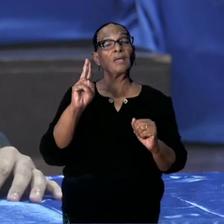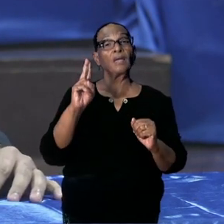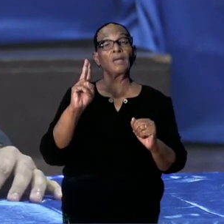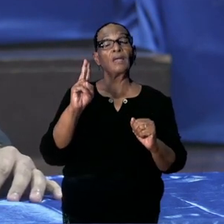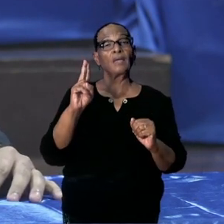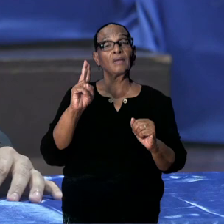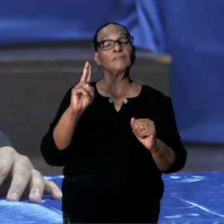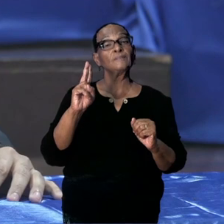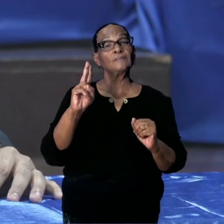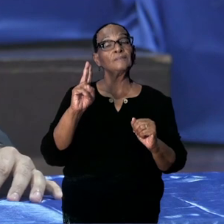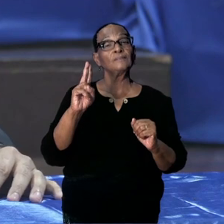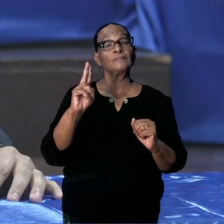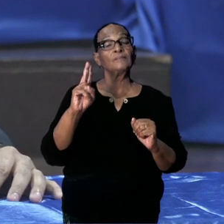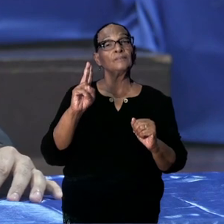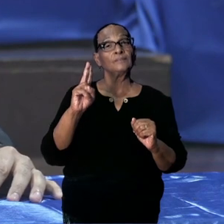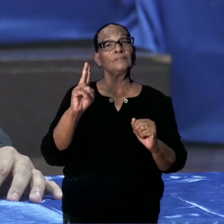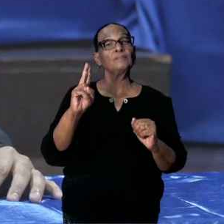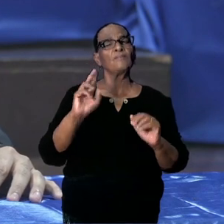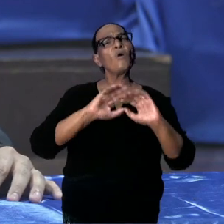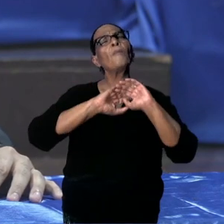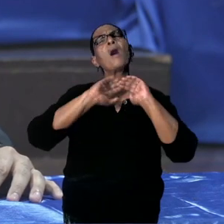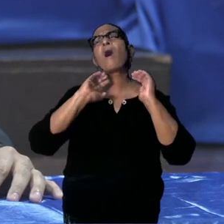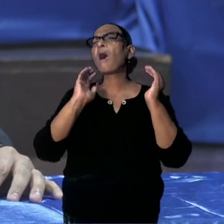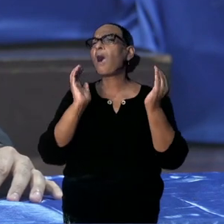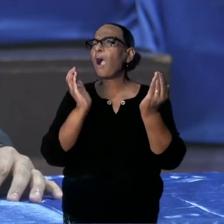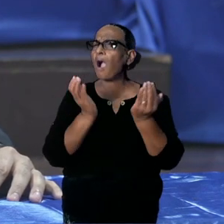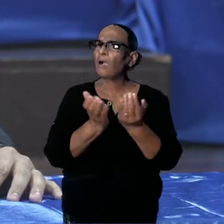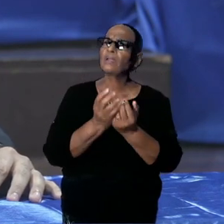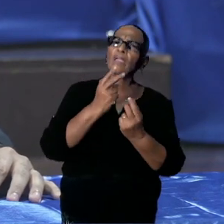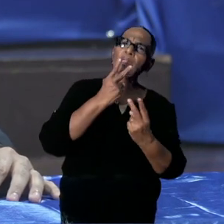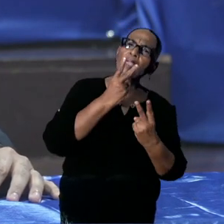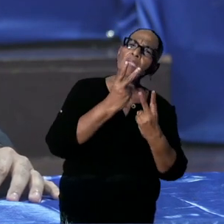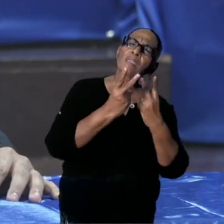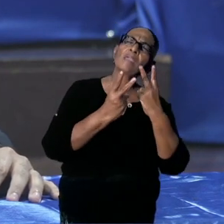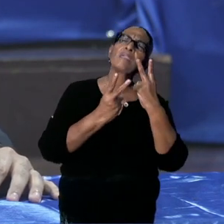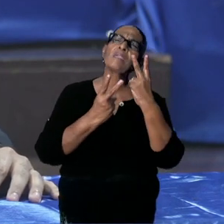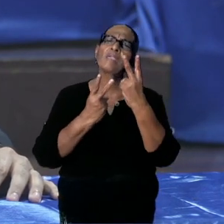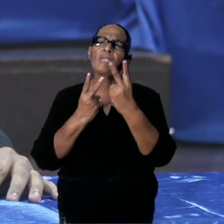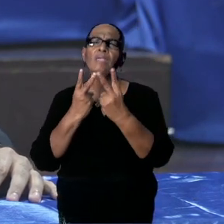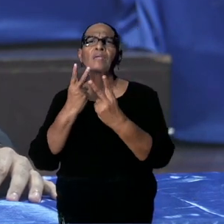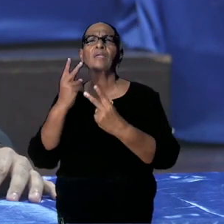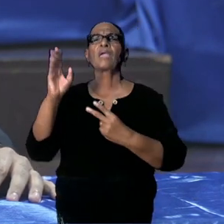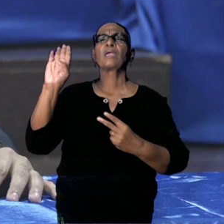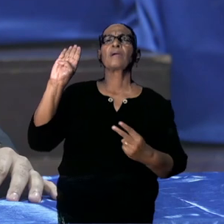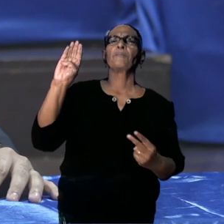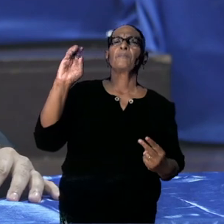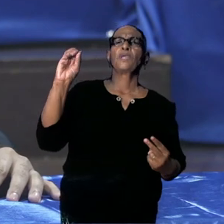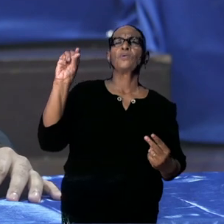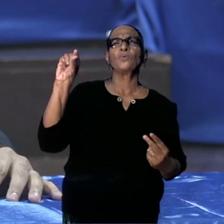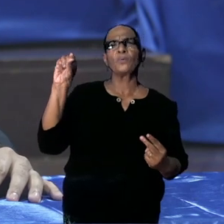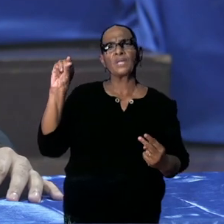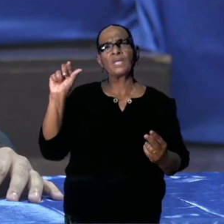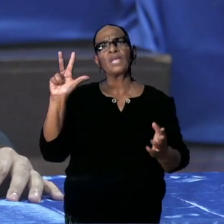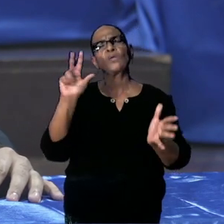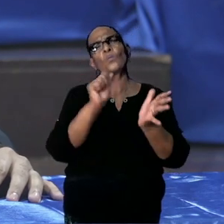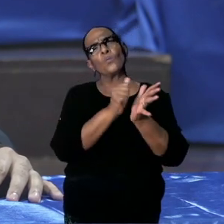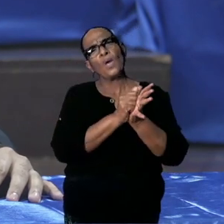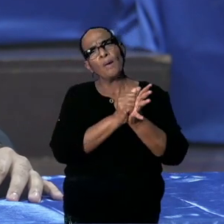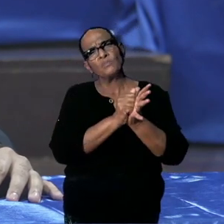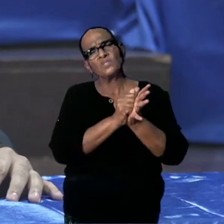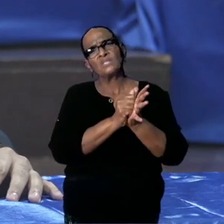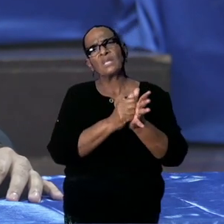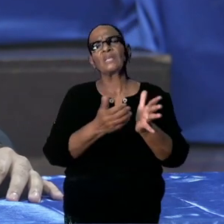alle mogelijkheden en alles bekeken om de BOG website, die feitelijk lang voor